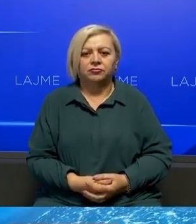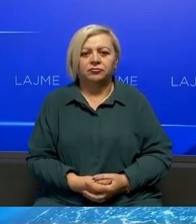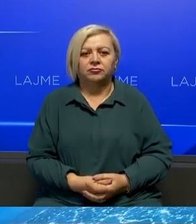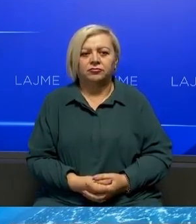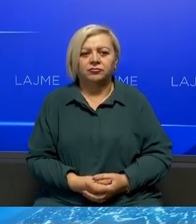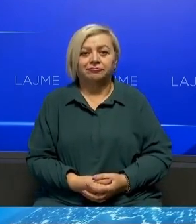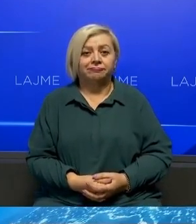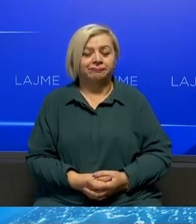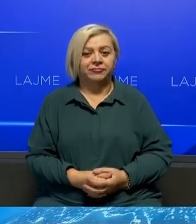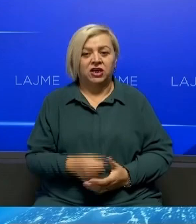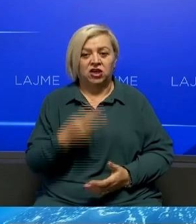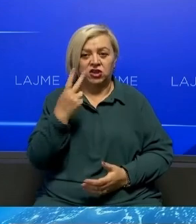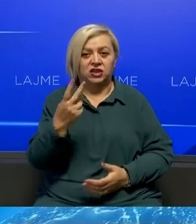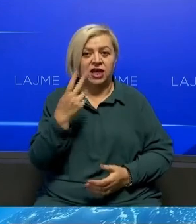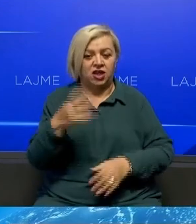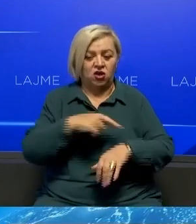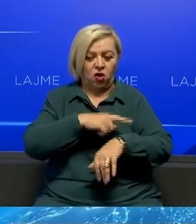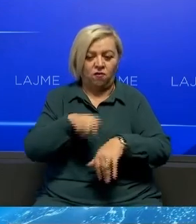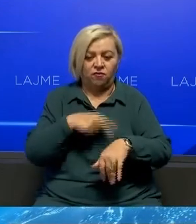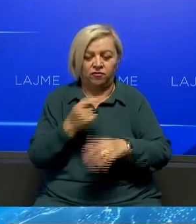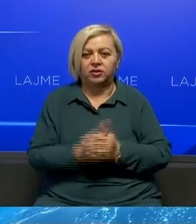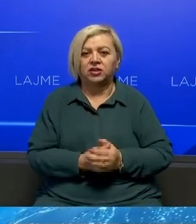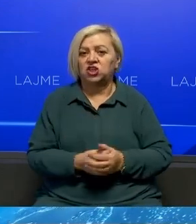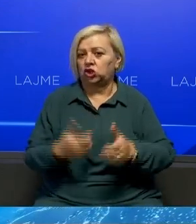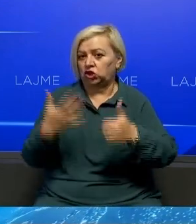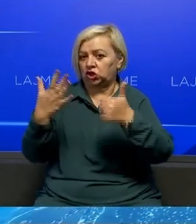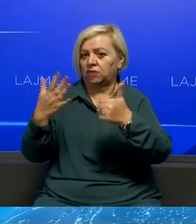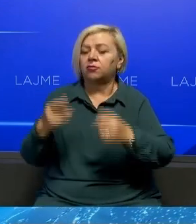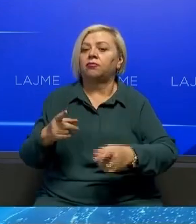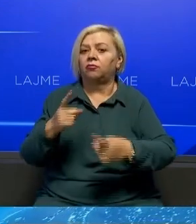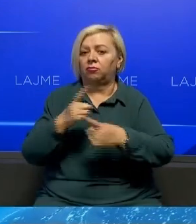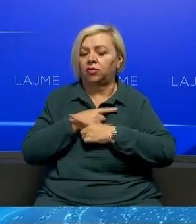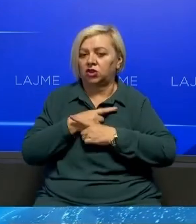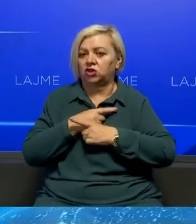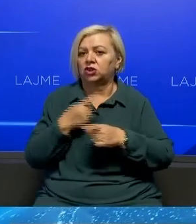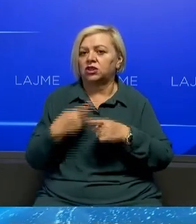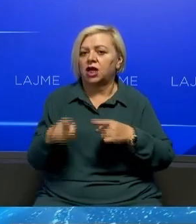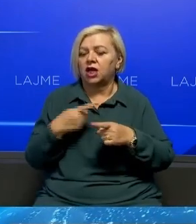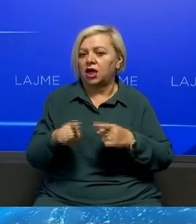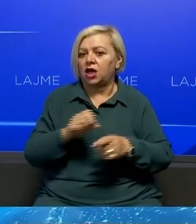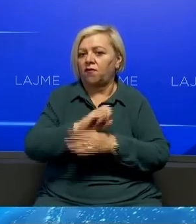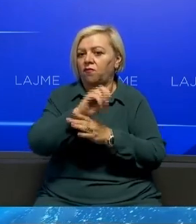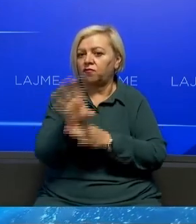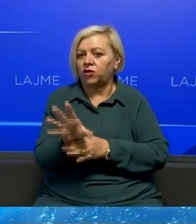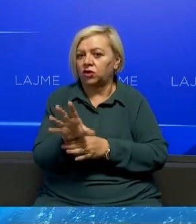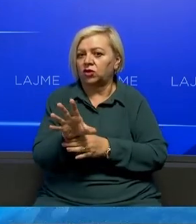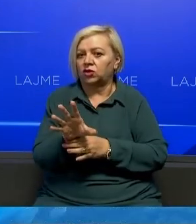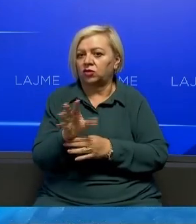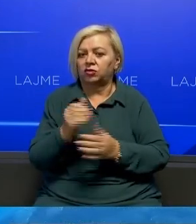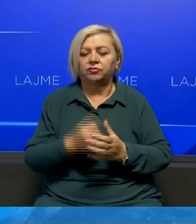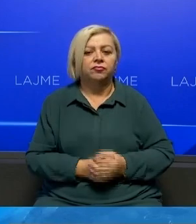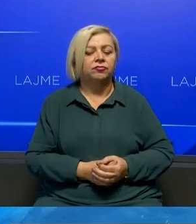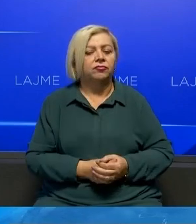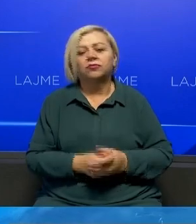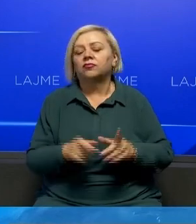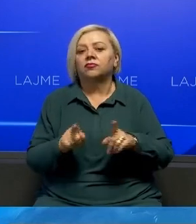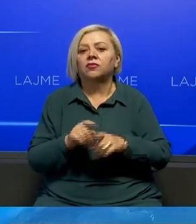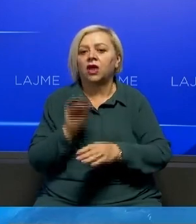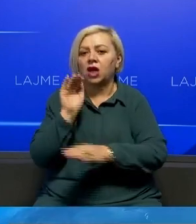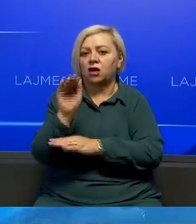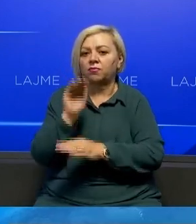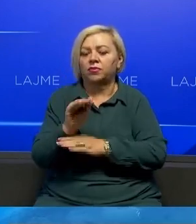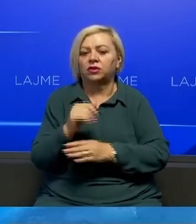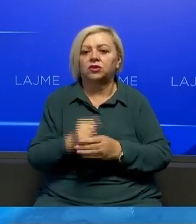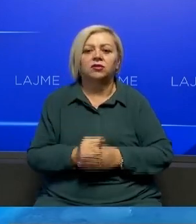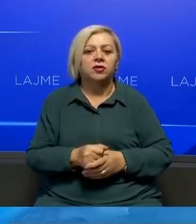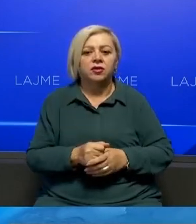Në 24 hore të fundit Gjanshtë persona Ka mdekur Si shkaki infektimit Se me virusin Covid-19 Thuat në raportin